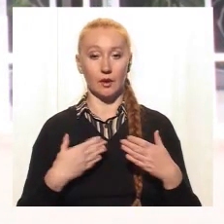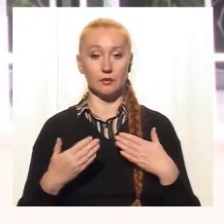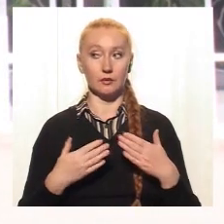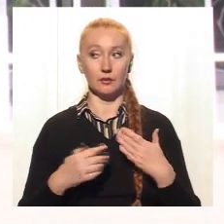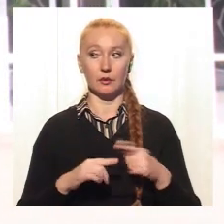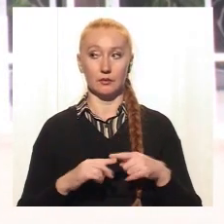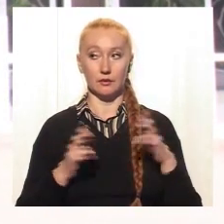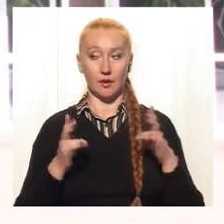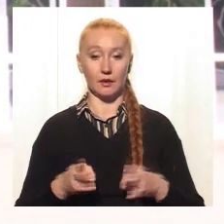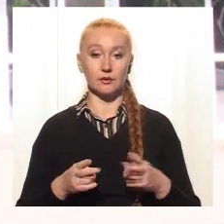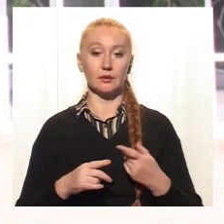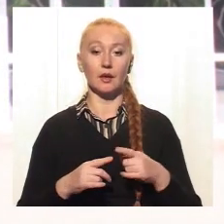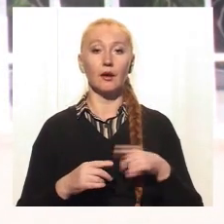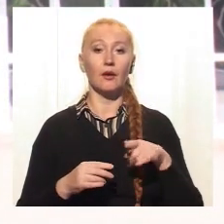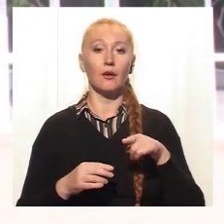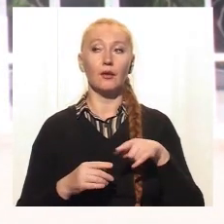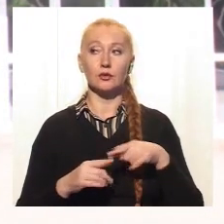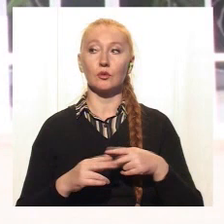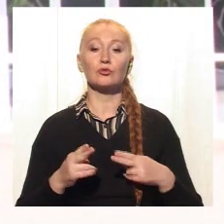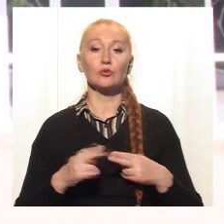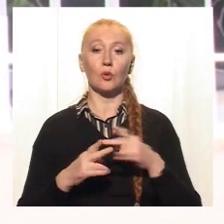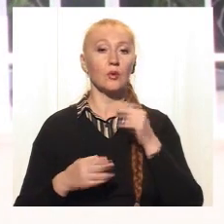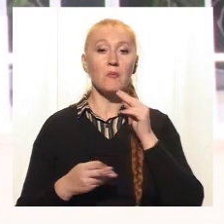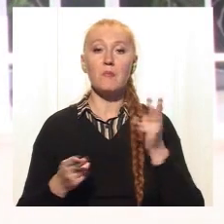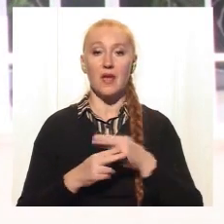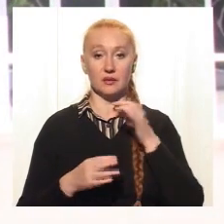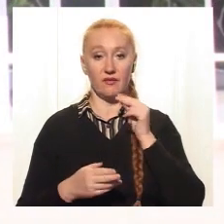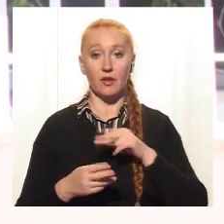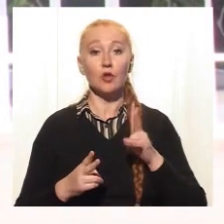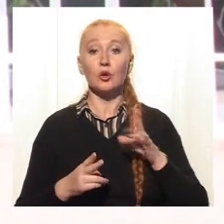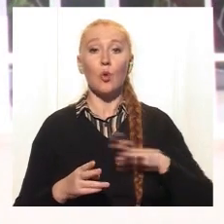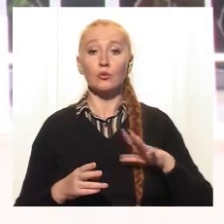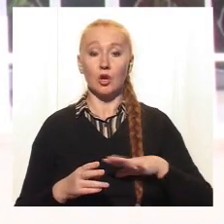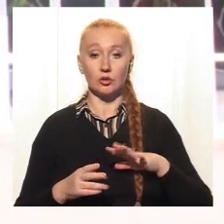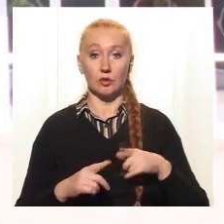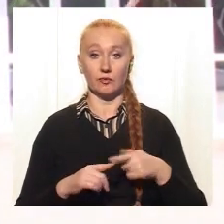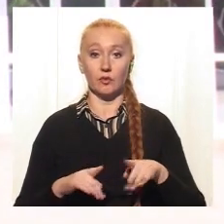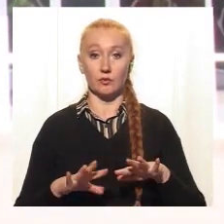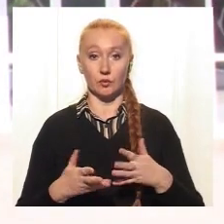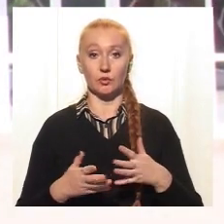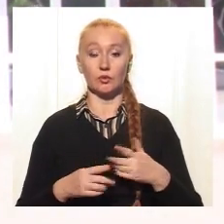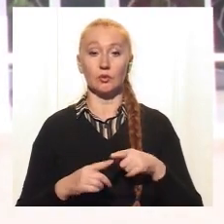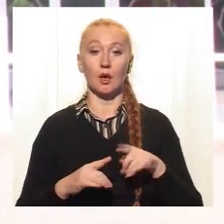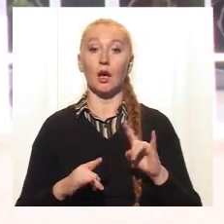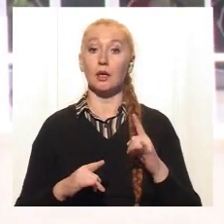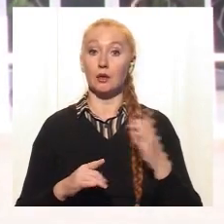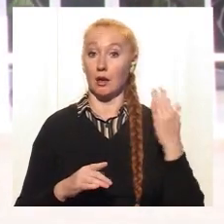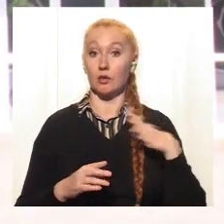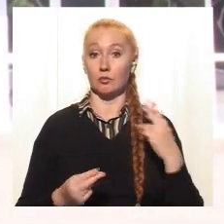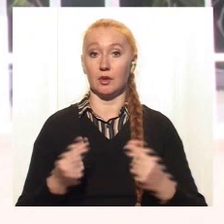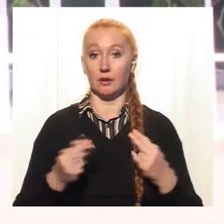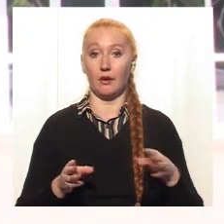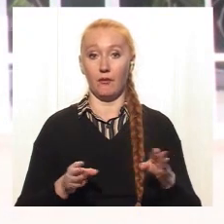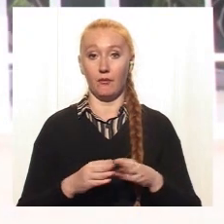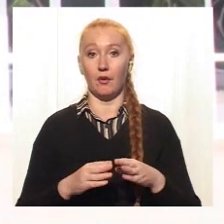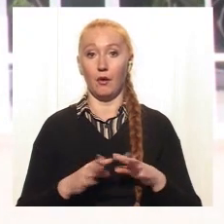так званий казус беззвинне заподіяння шкоди. Ніхто не очікував, що собака по цій ситуації, яку ми мали, дитина раніше гралася,